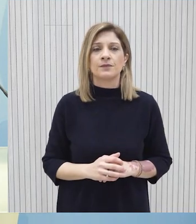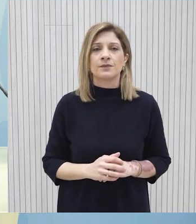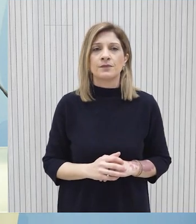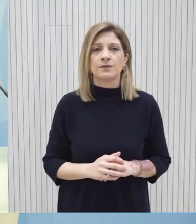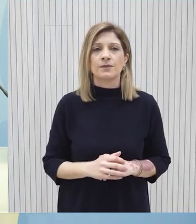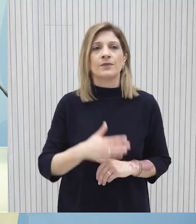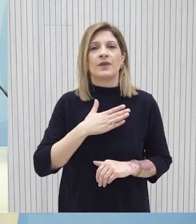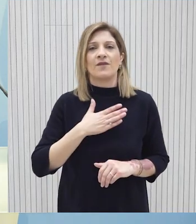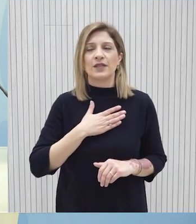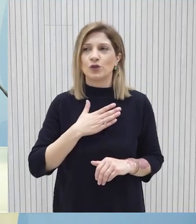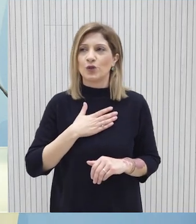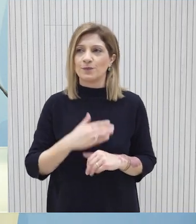Ευχαριστώ